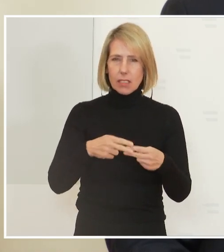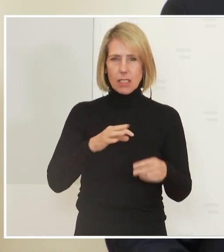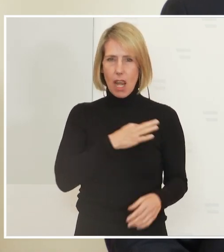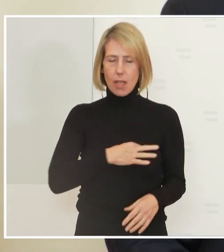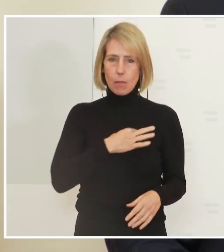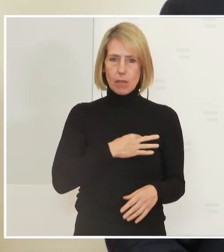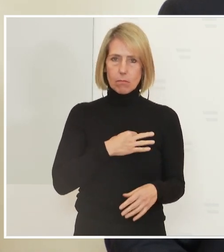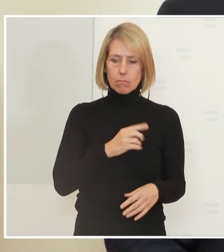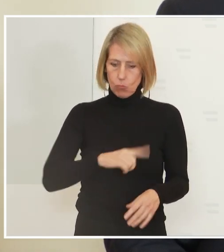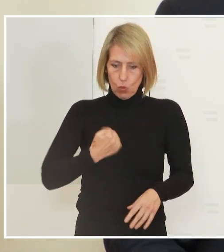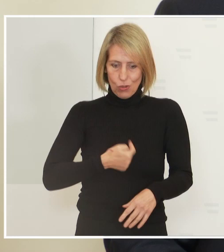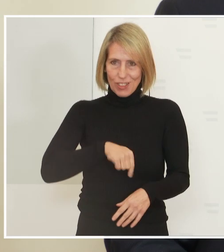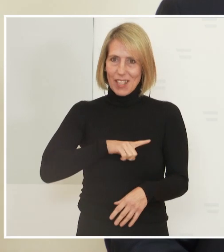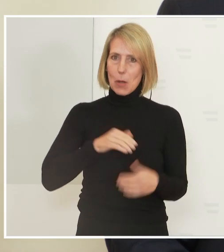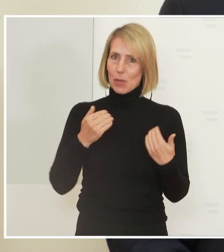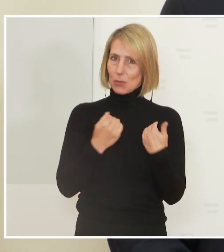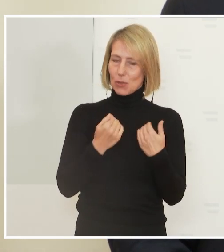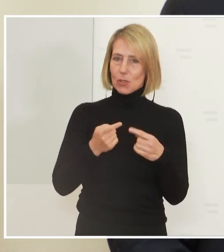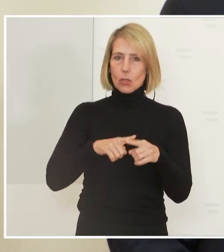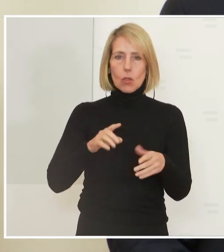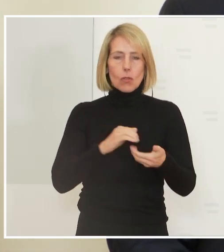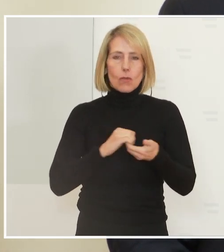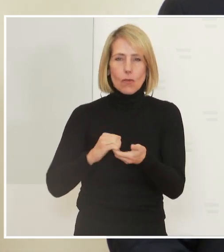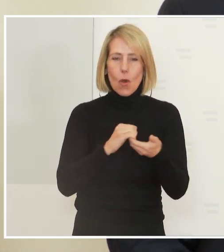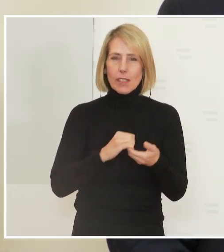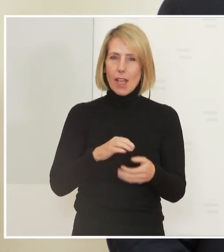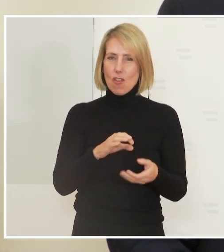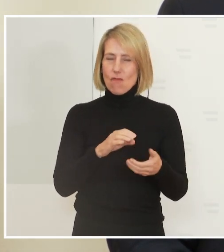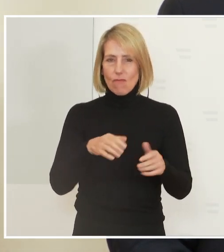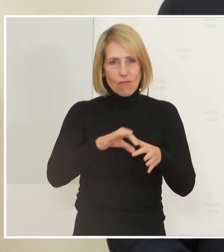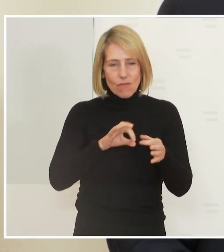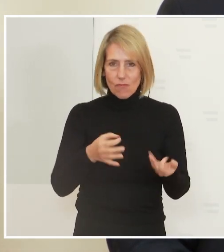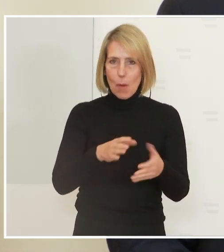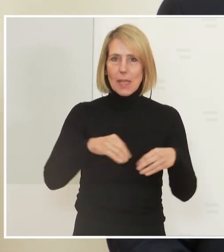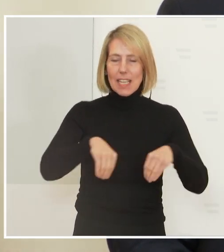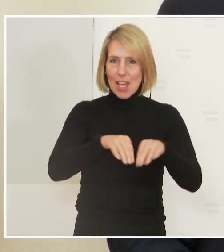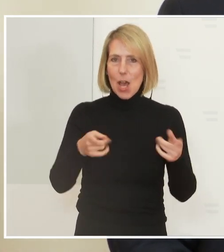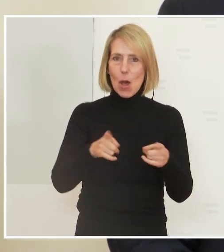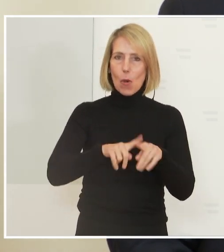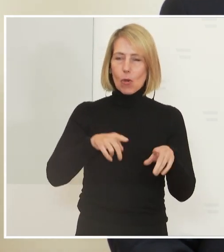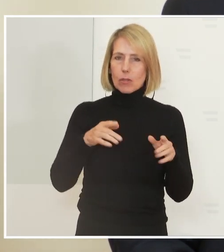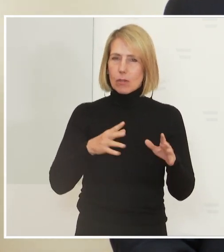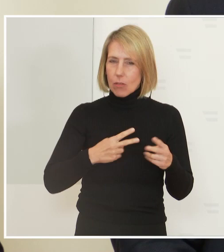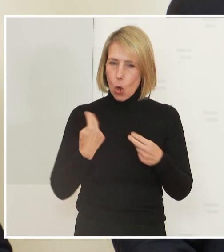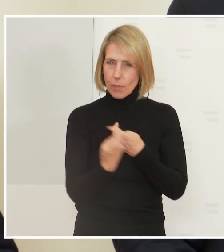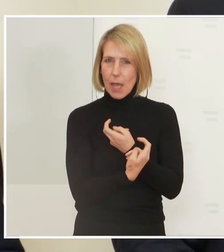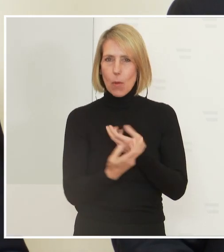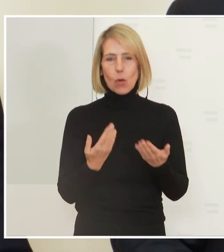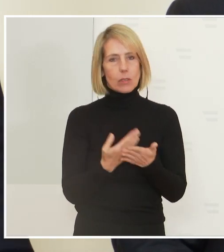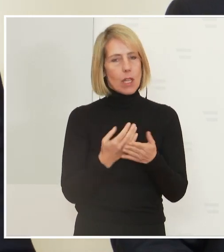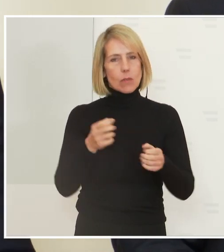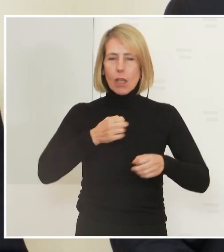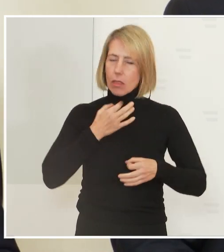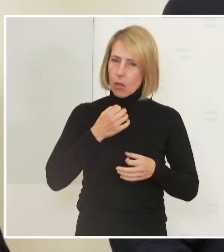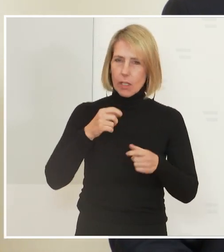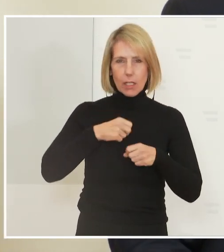sondern auch unsere Familien, unsere Freunde, unsere Kollegen. Es ist der einfachste Weg, füreinander zu sorgen. Und daher sage ich ganz deutlich,